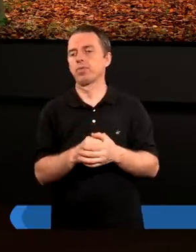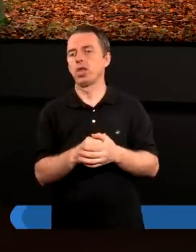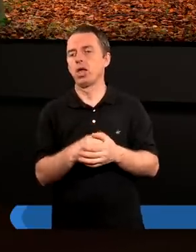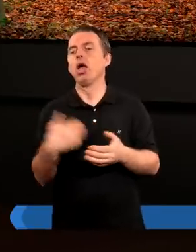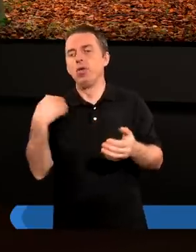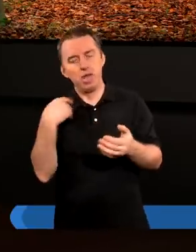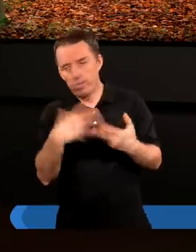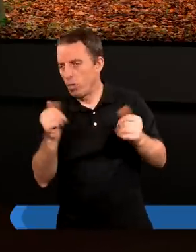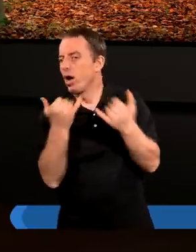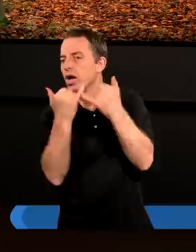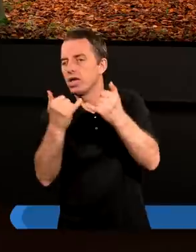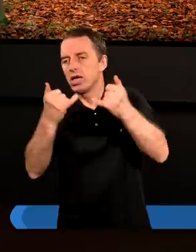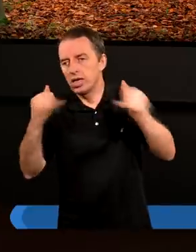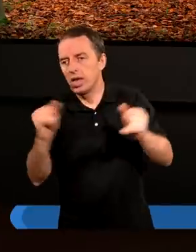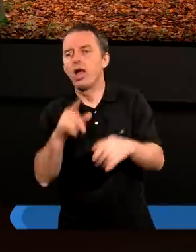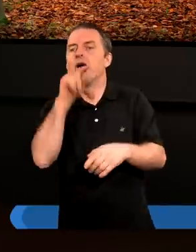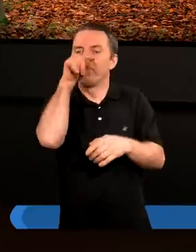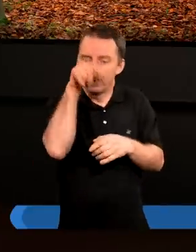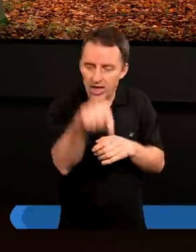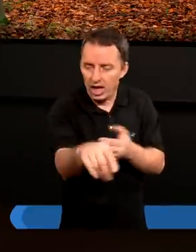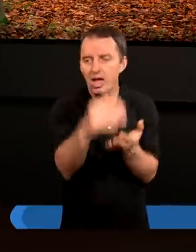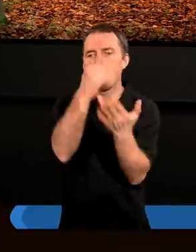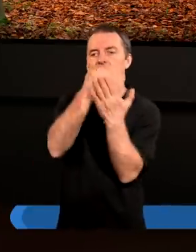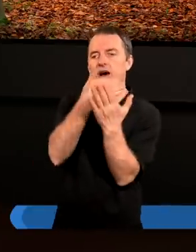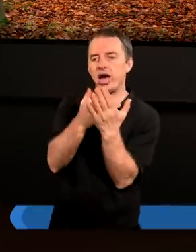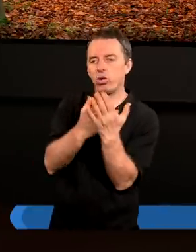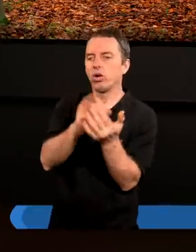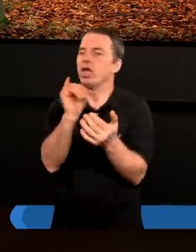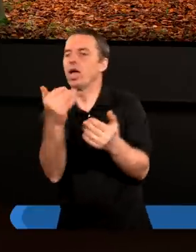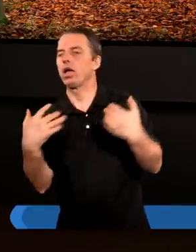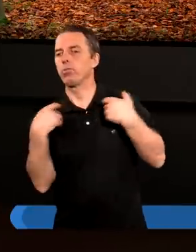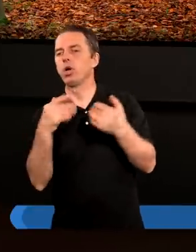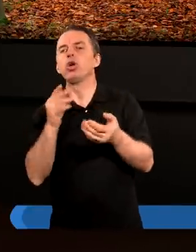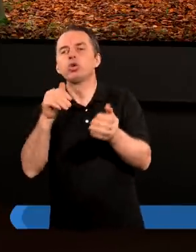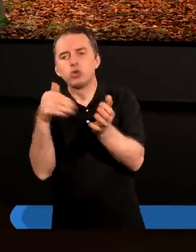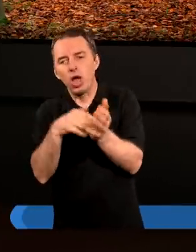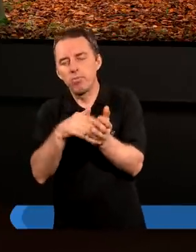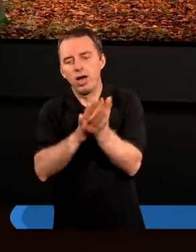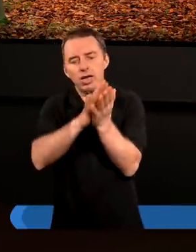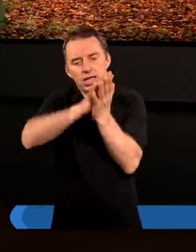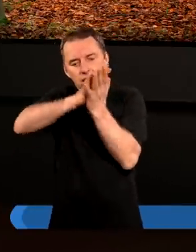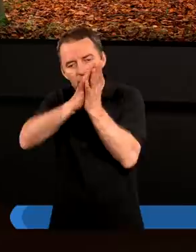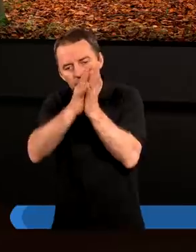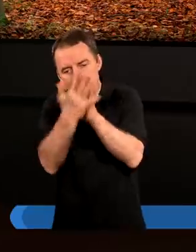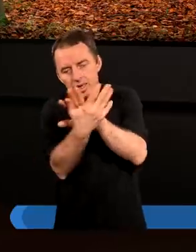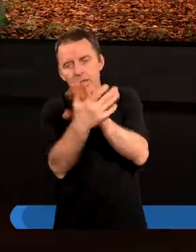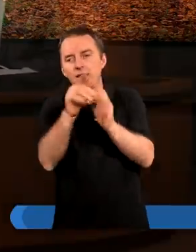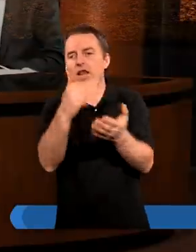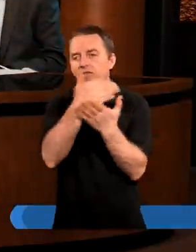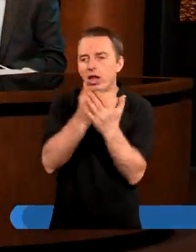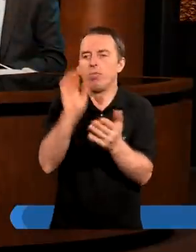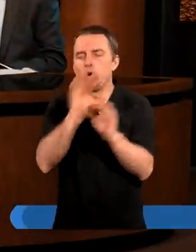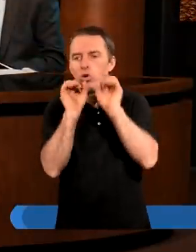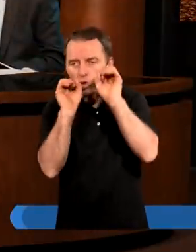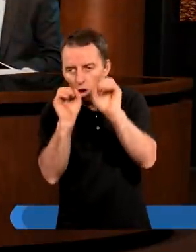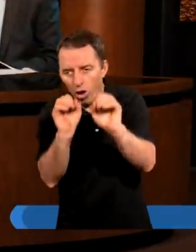Nie było innego. Nie było w tych warunkach, w jakich byli. Trzeba było zmienić te warunki. I Bóg